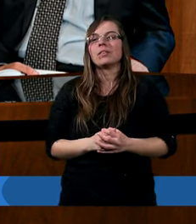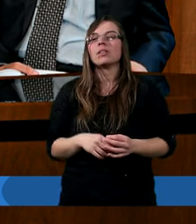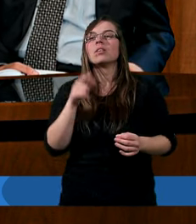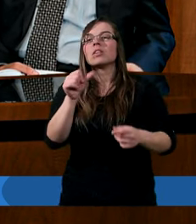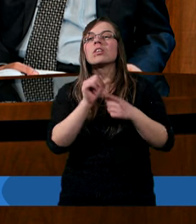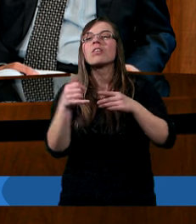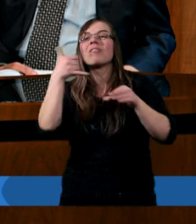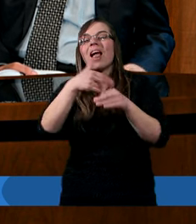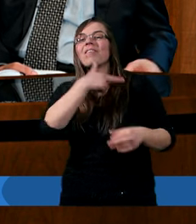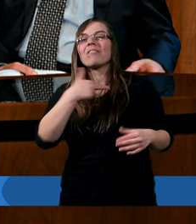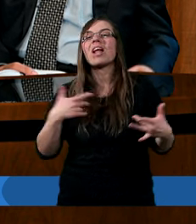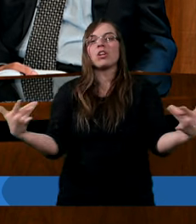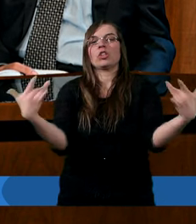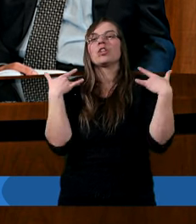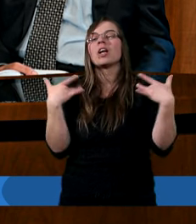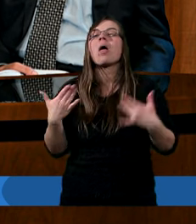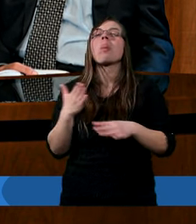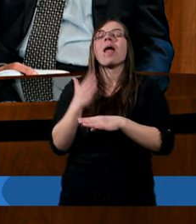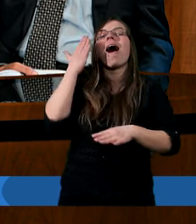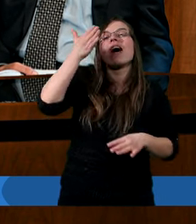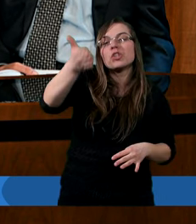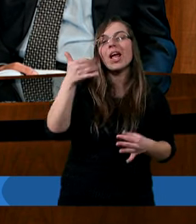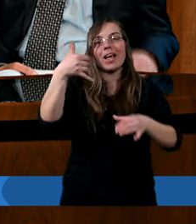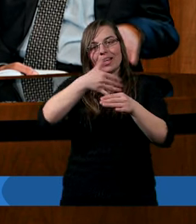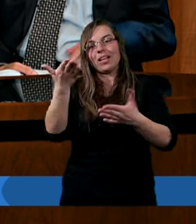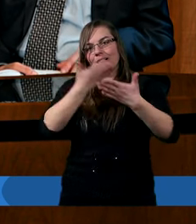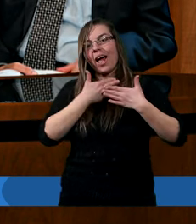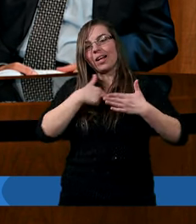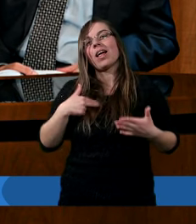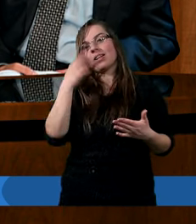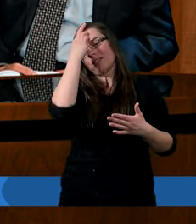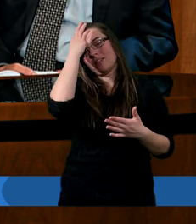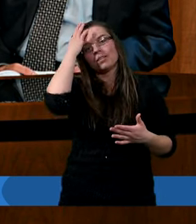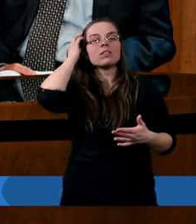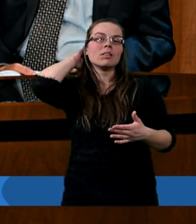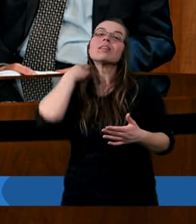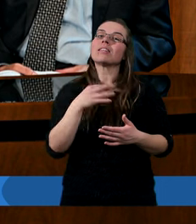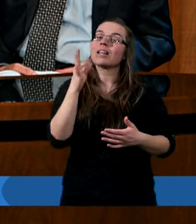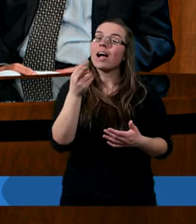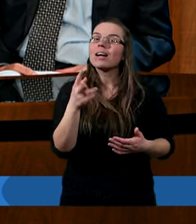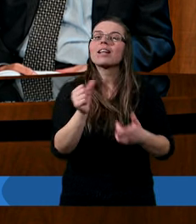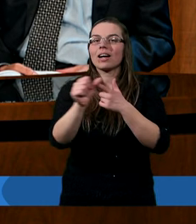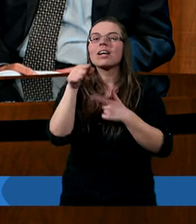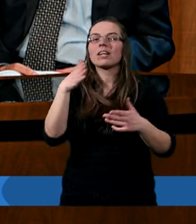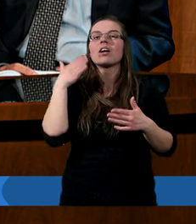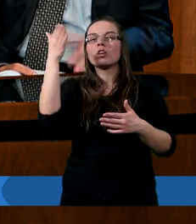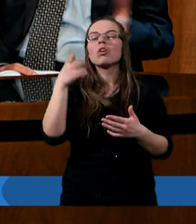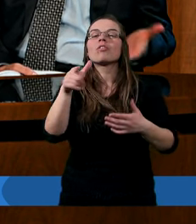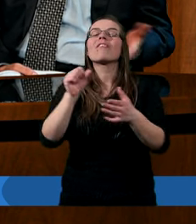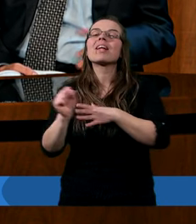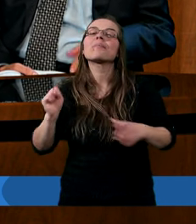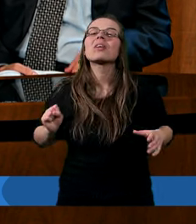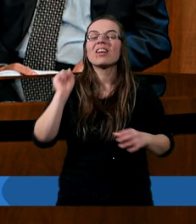Czyli On również wlewa w nasze życie nadzieję. Jak najbardziej. Jest to zwany parakletos, czyli tym, który jest